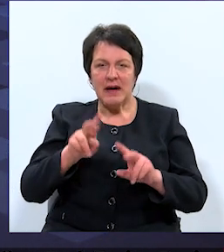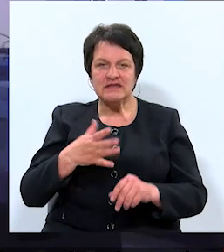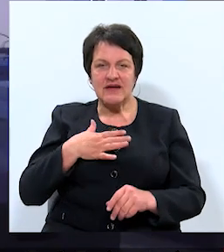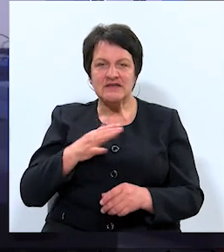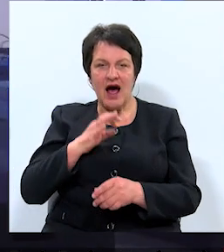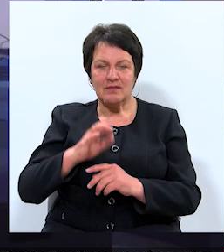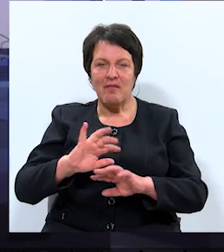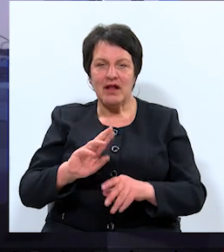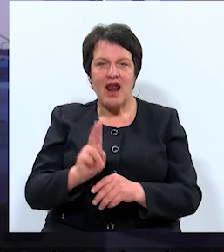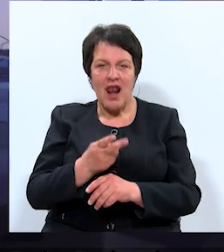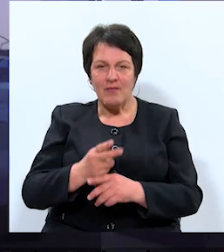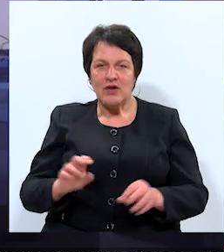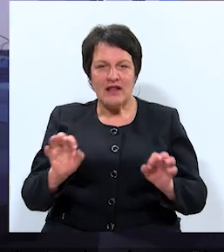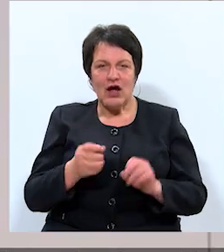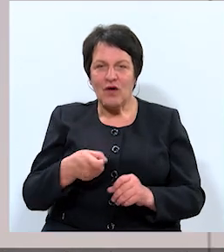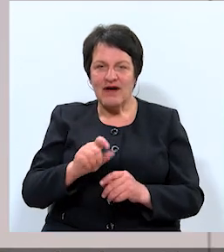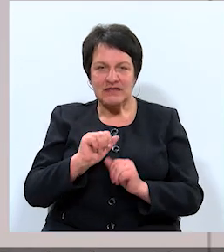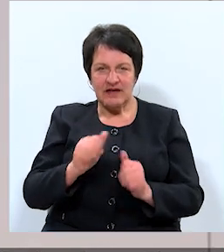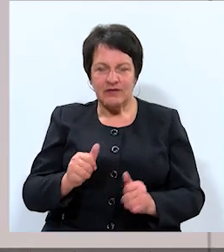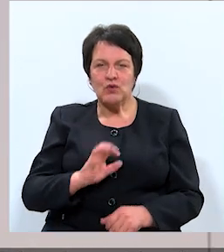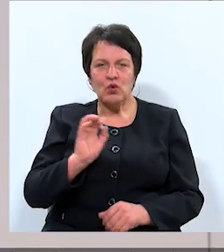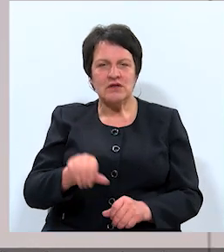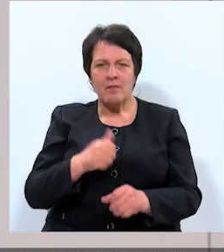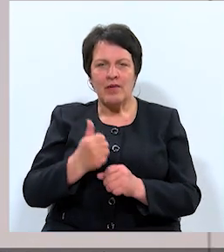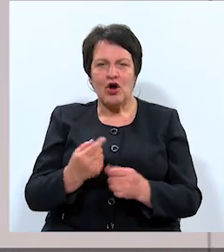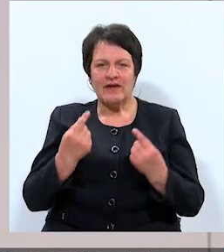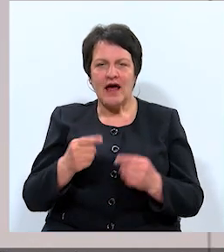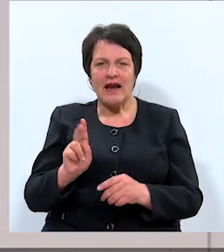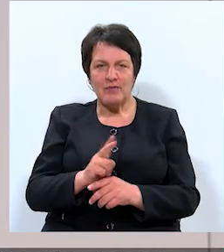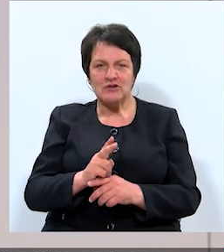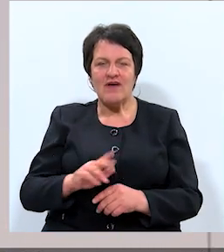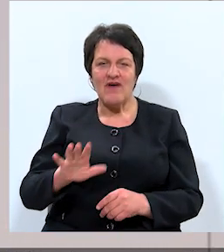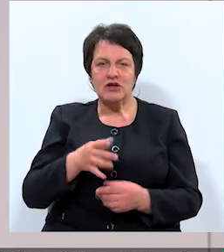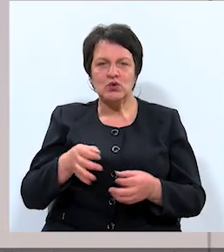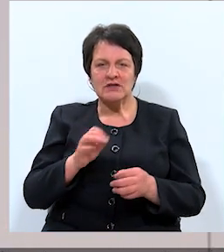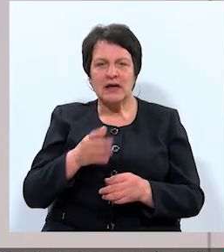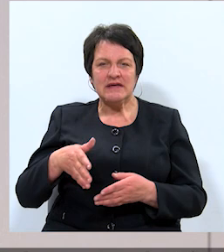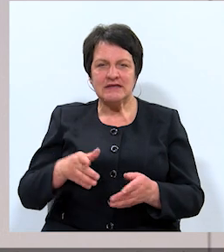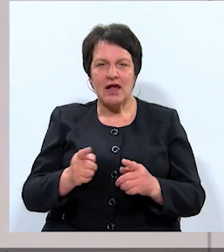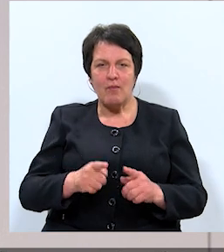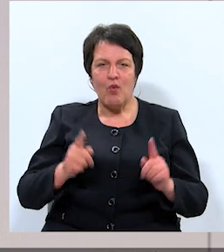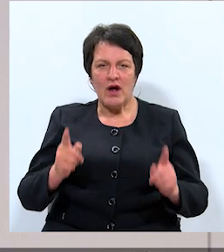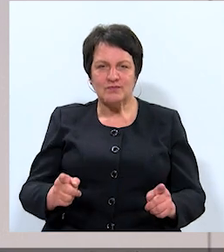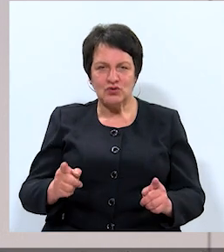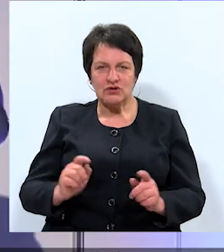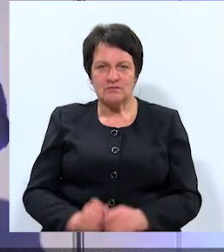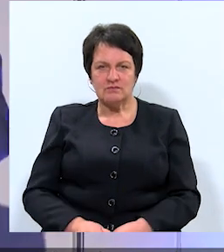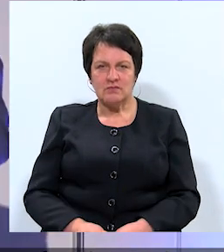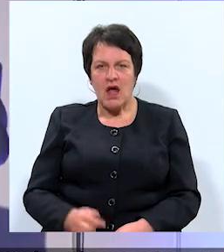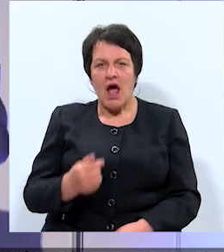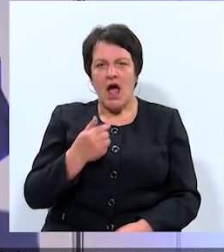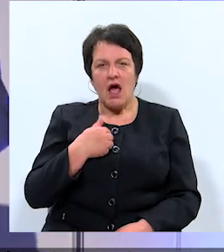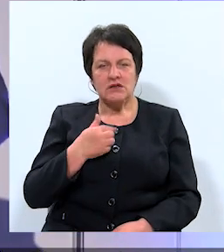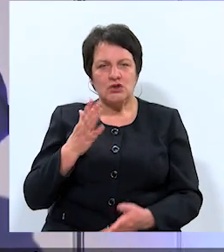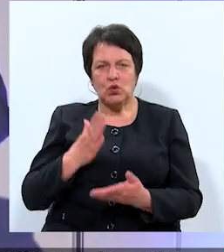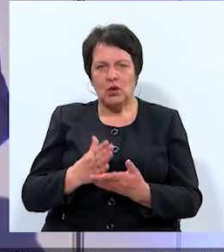atbildus, bet no jau labot vairs neko nevar. Nosaka prioritā remontējumos valsts nozīmes ceļu posūs. Es